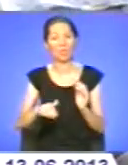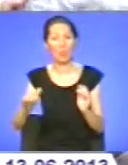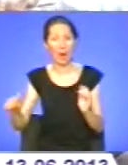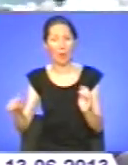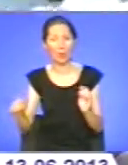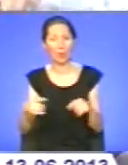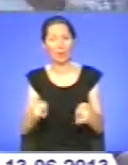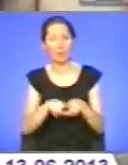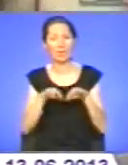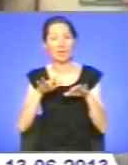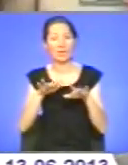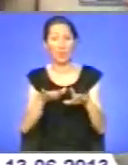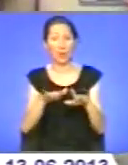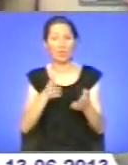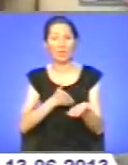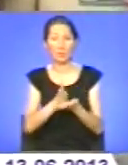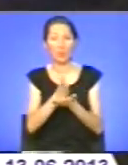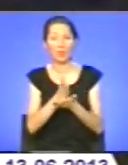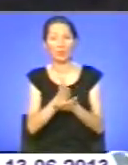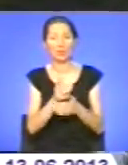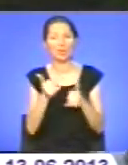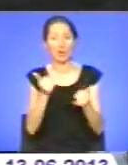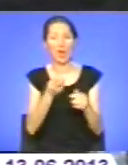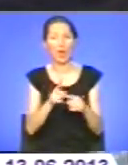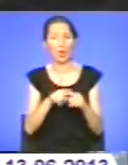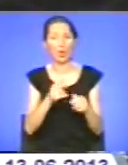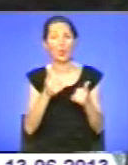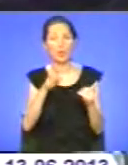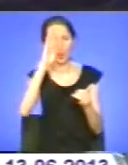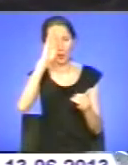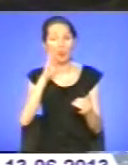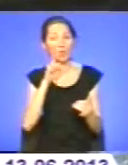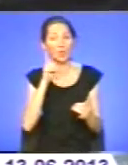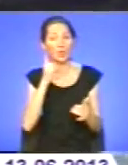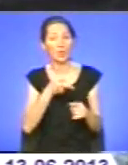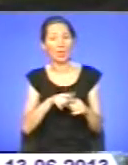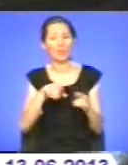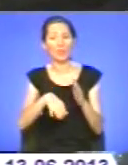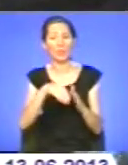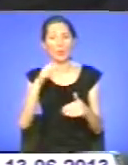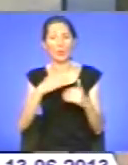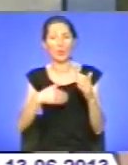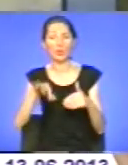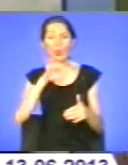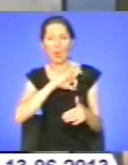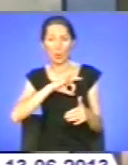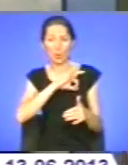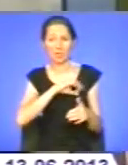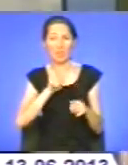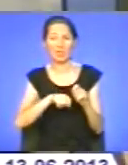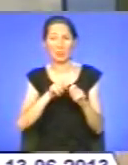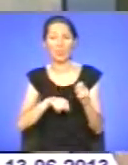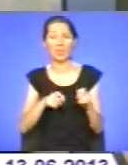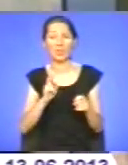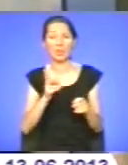І такі заходи якраз спрямовані на це. Для юнаків та дівчат, які обрали фах юриста, експерти-криміналісти провели цікаву